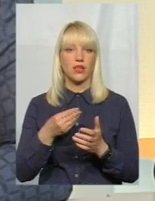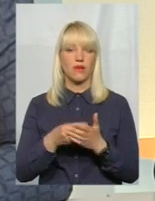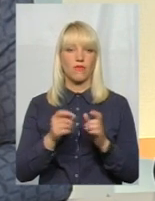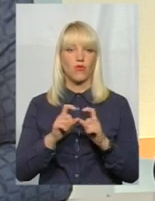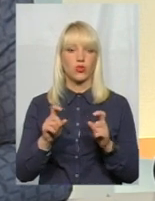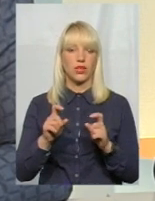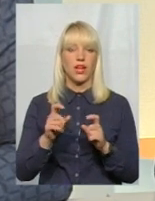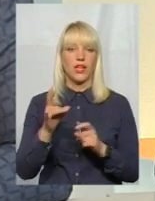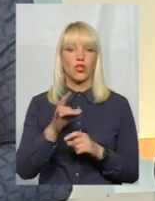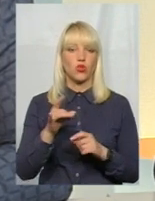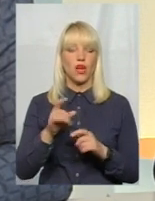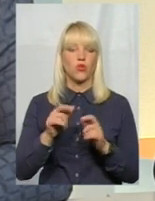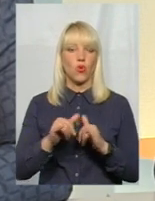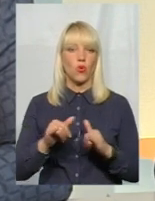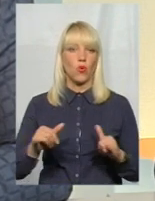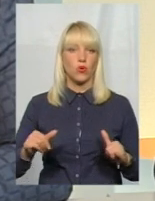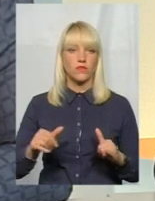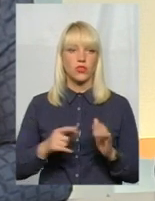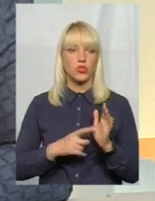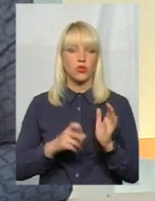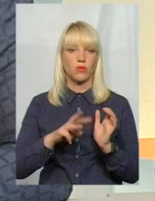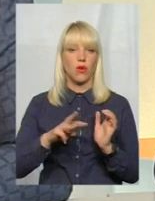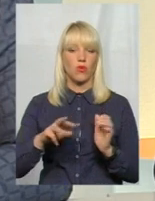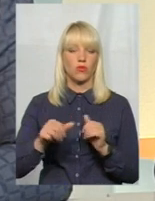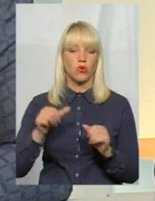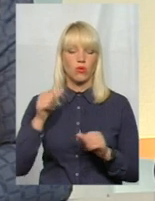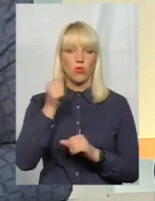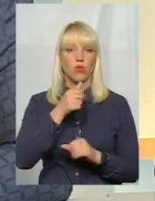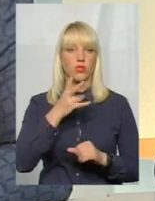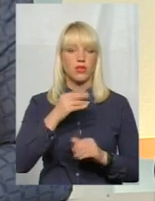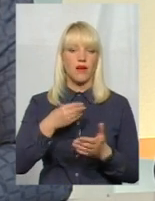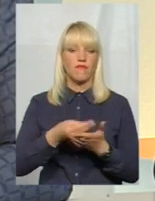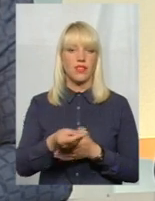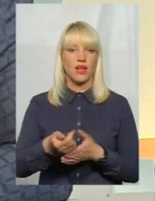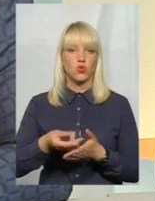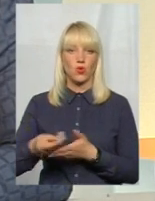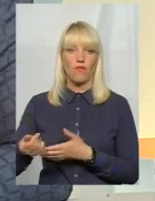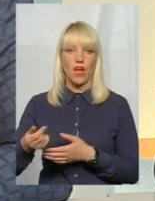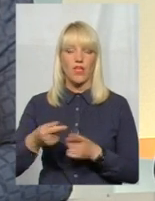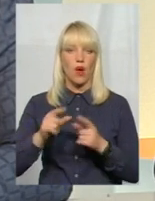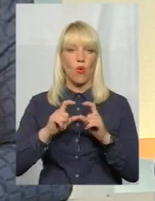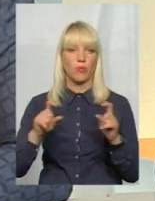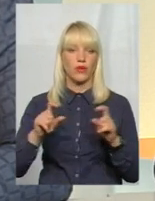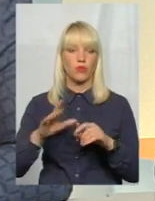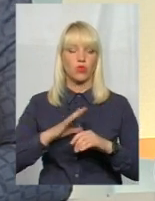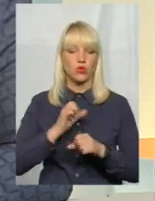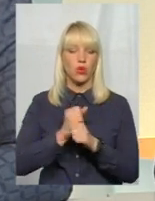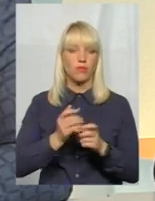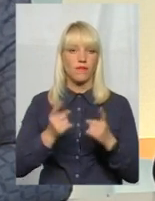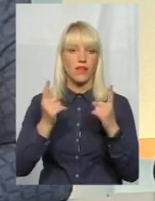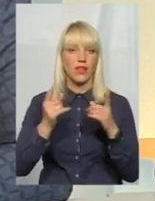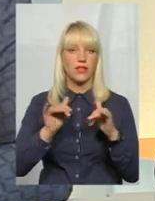фонду регіонального розвитку – це 140 мільйонів в рішлому році на фінансування об'єктів. Тобто були зроблені великі справи, де він